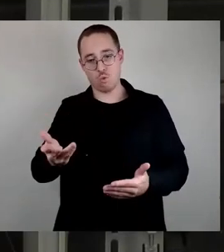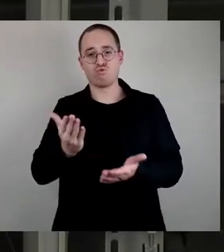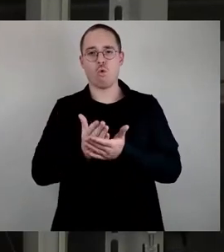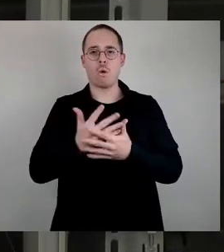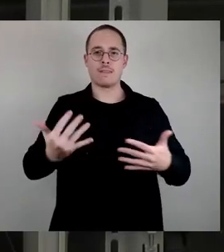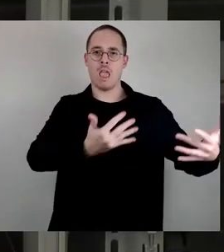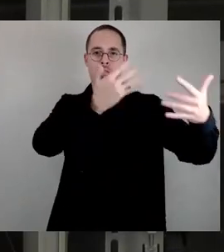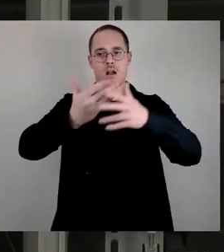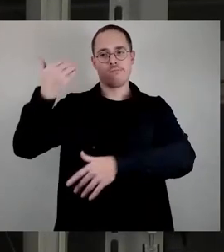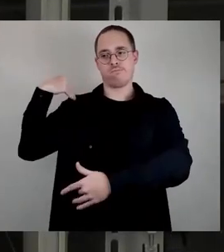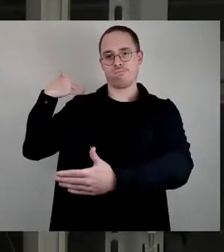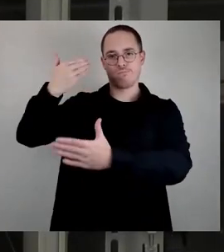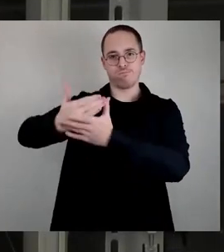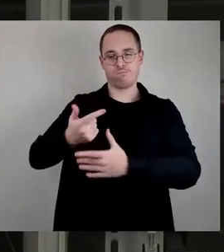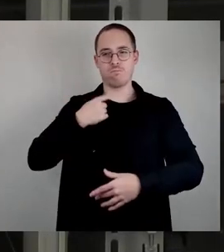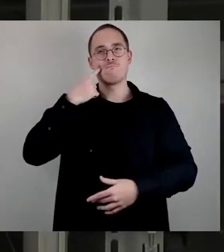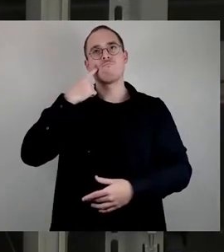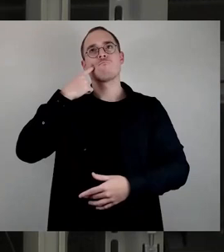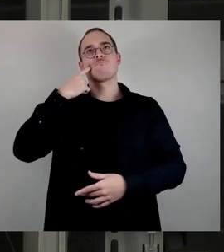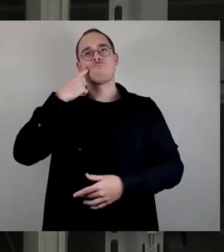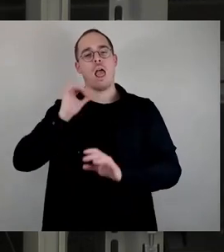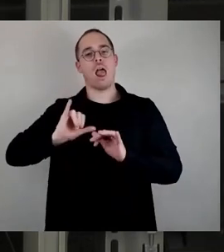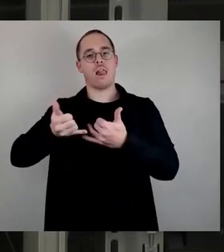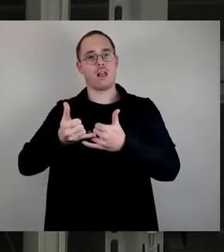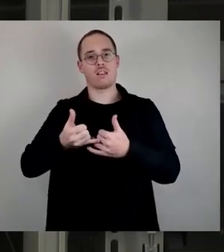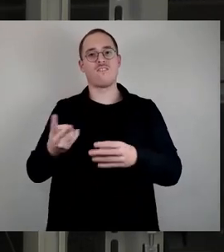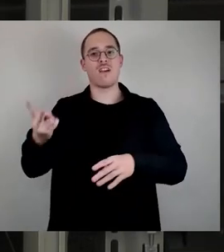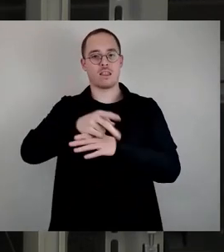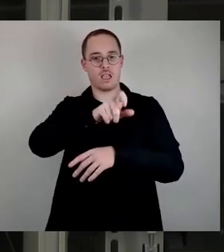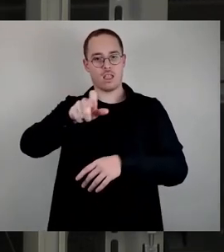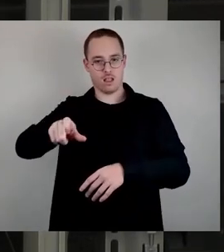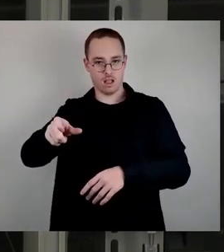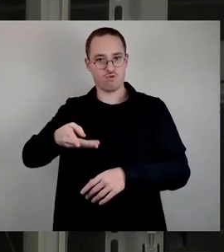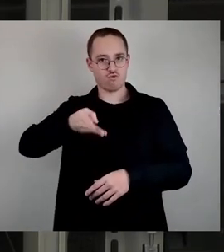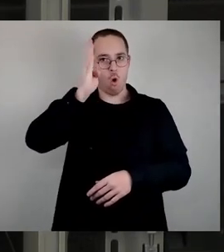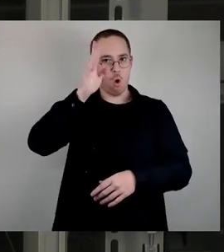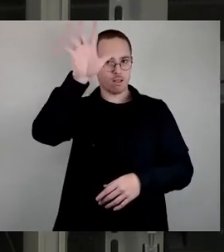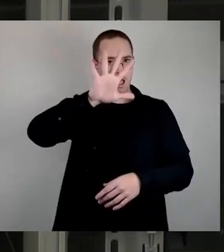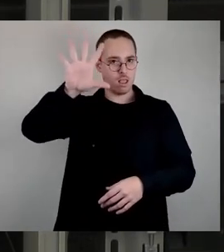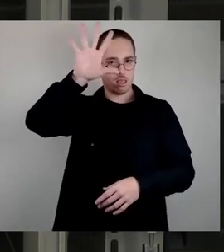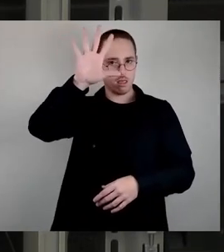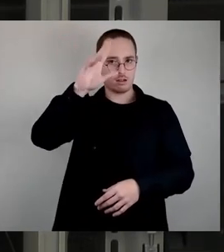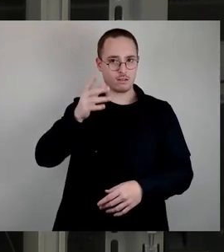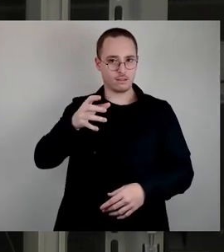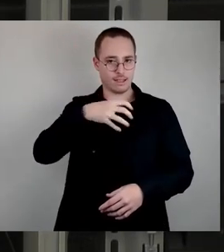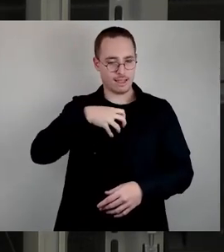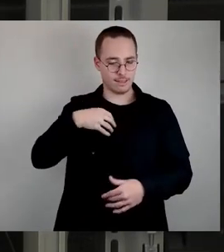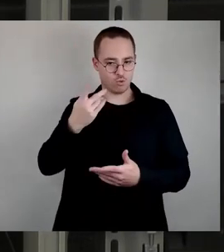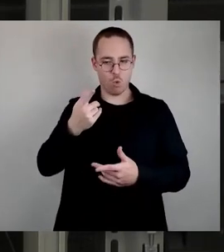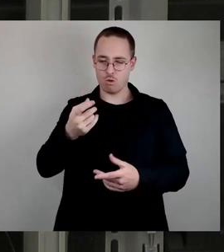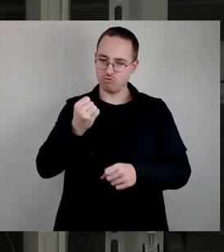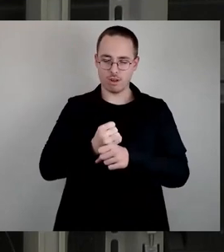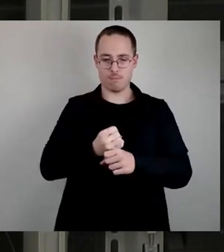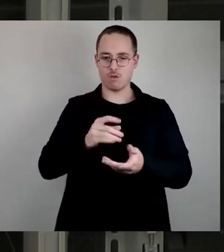Elternvertreter im Dresdner Norden immer erneut mit dem Schulnetzplan oder auch in der Fortschreibung des Schulnetzplans.